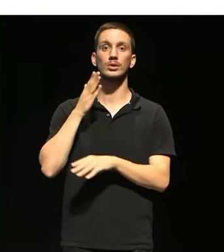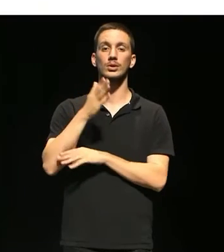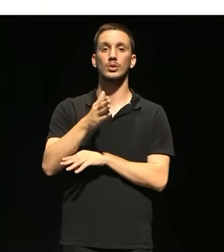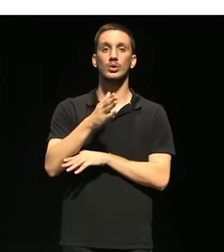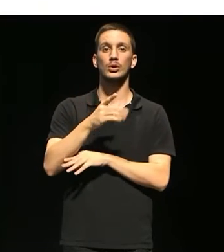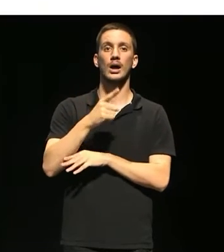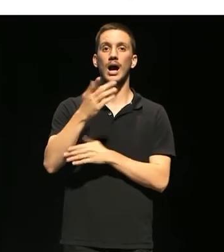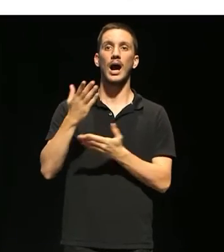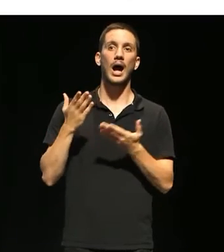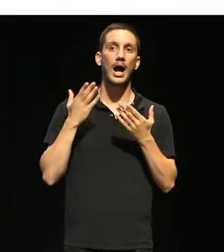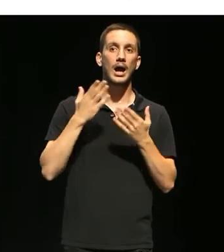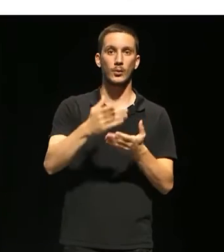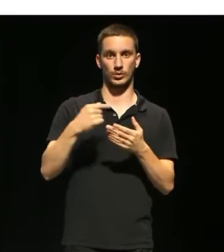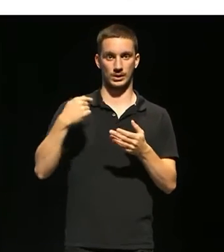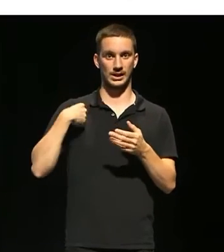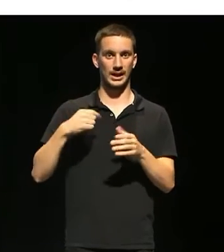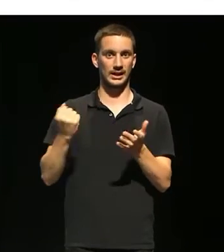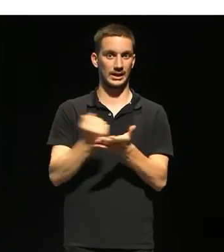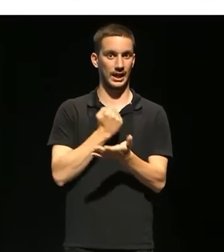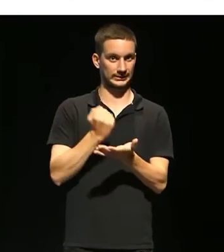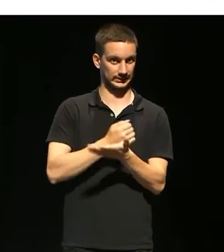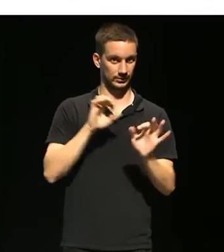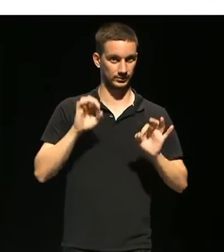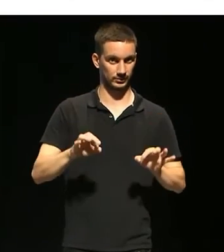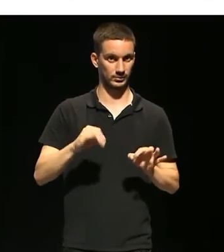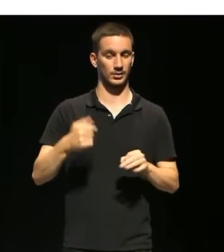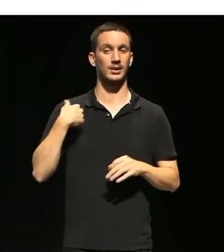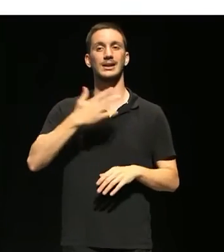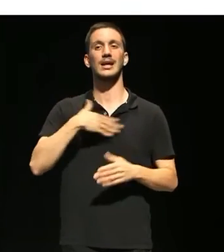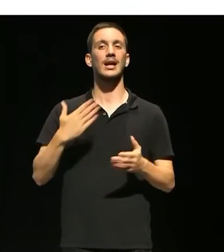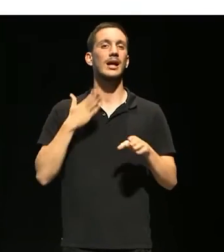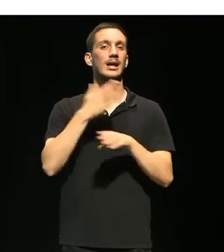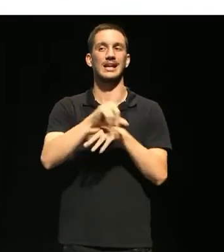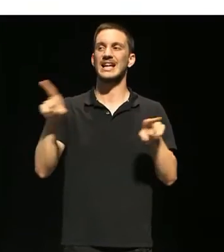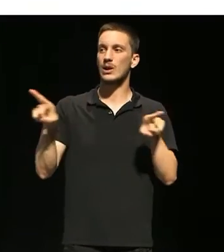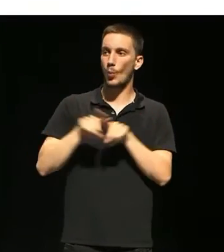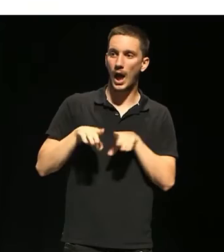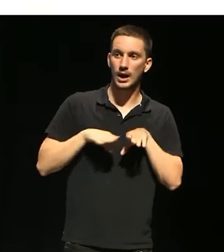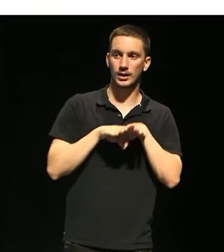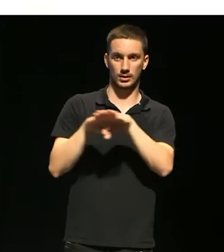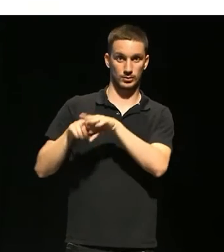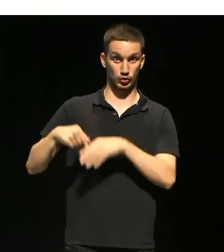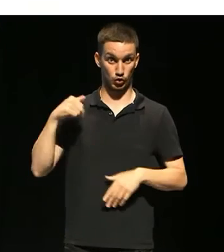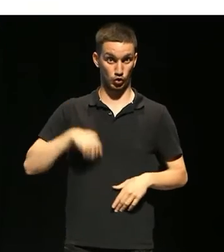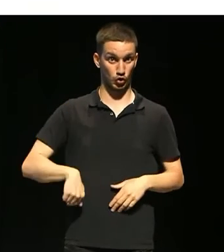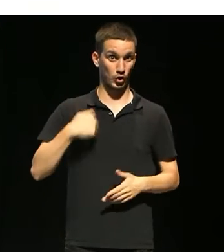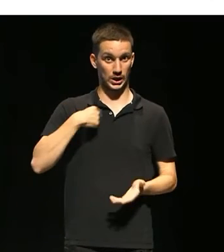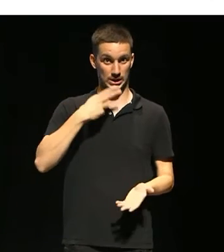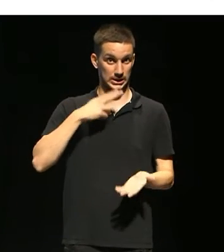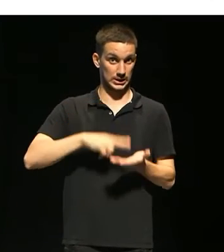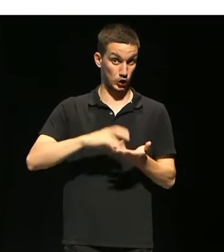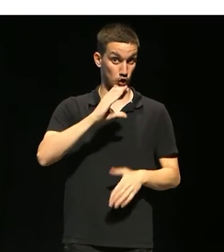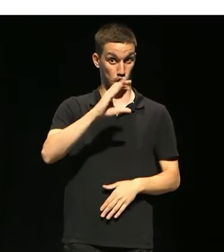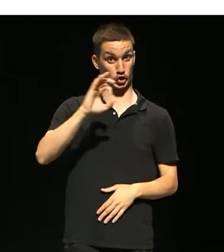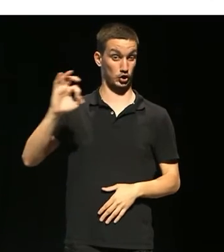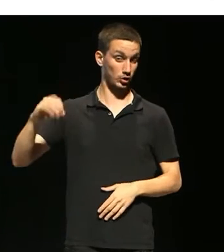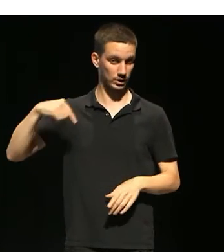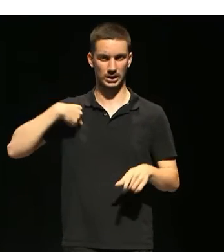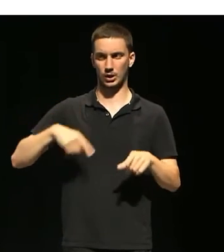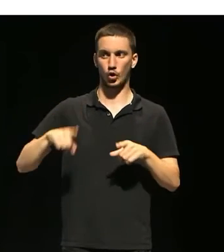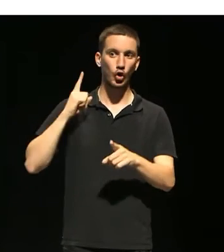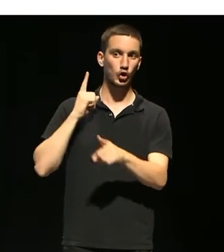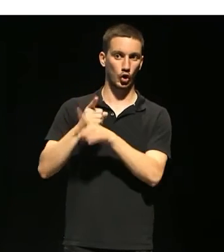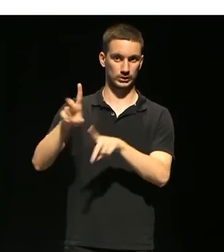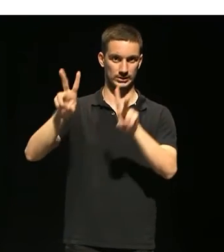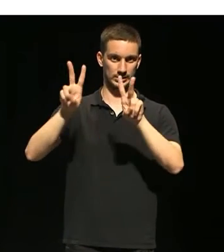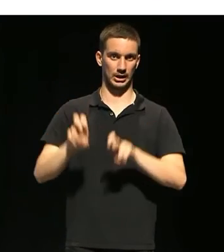a la classe. Volen que el Daniel vagi amb els seus iguals. Nosaltres a Comissions Obreres estem en contra perquè no